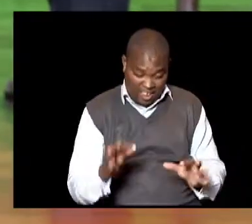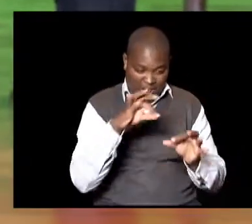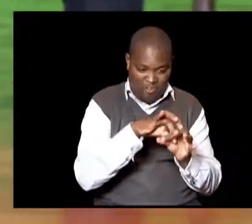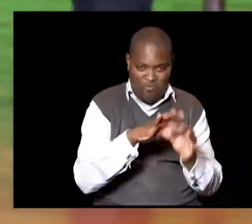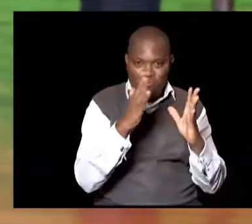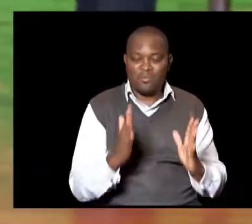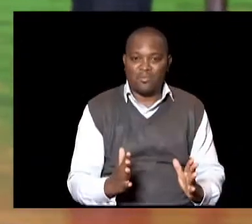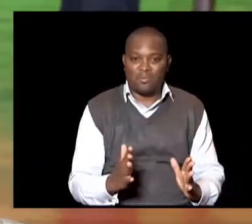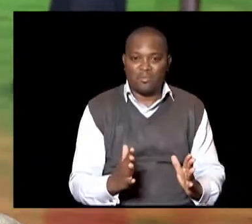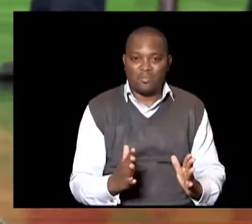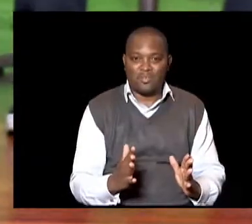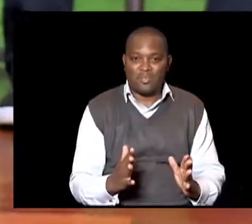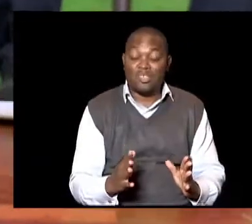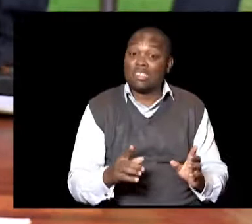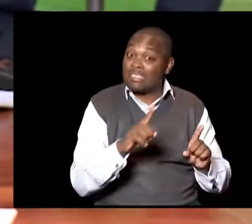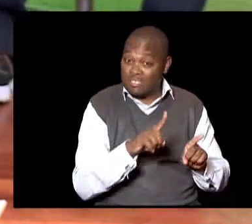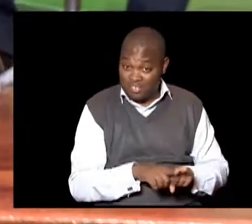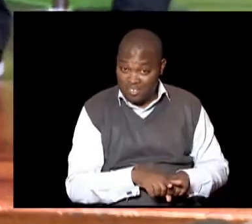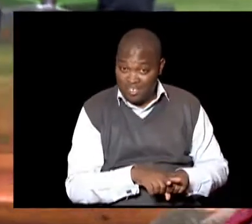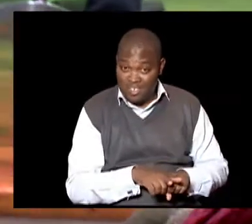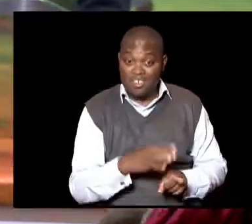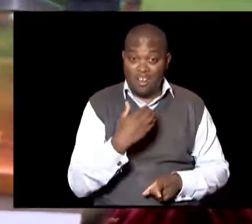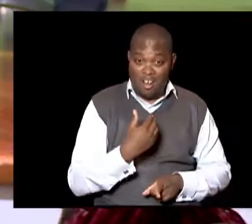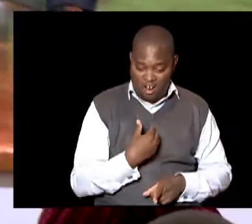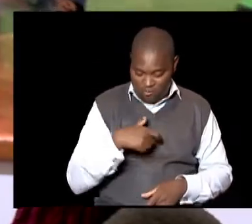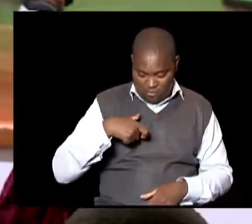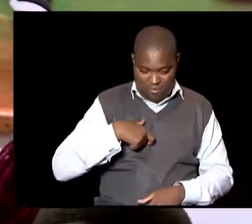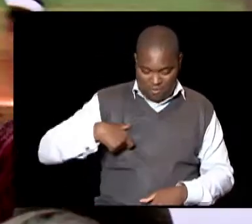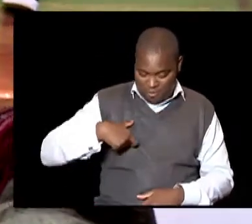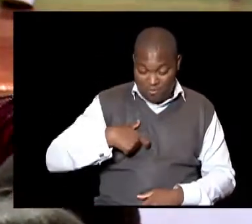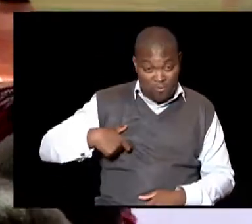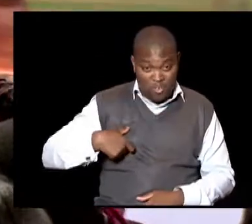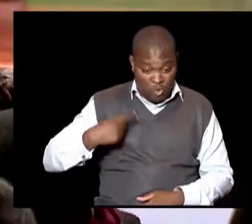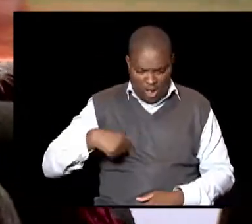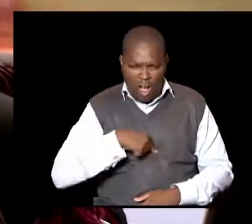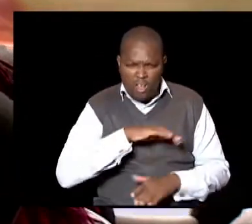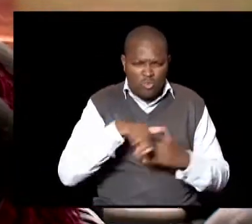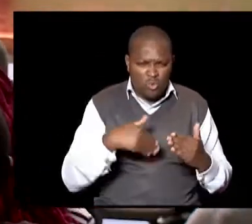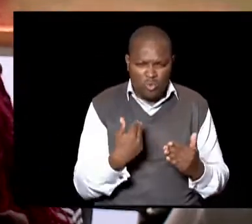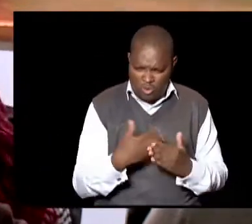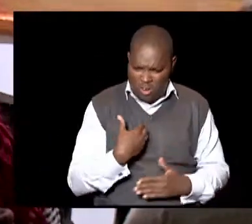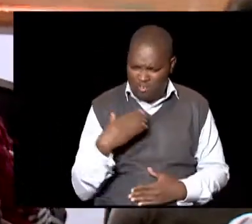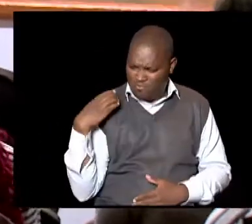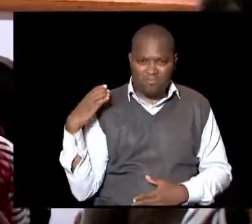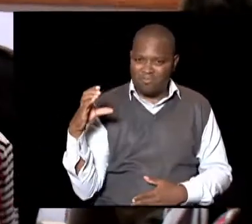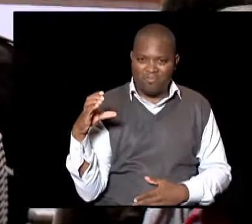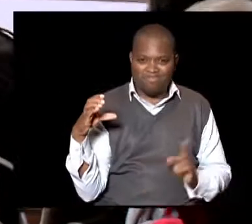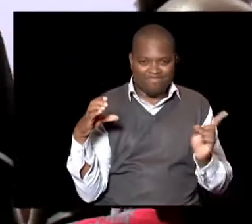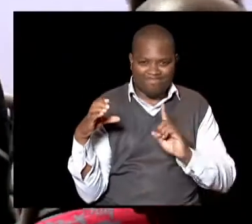jikura wa Kenya Menipata Alafu tukona officials Njyo sisi uora dwezi kwa chiamans Njyo